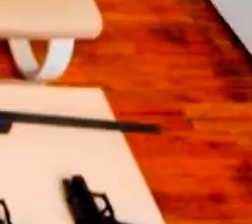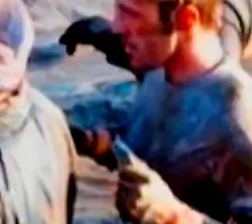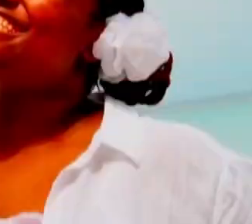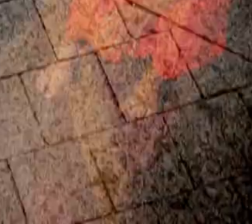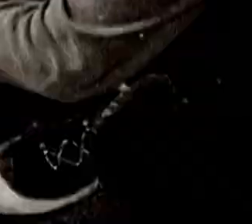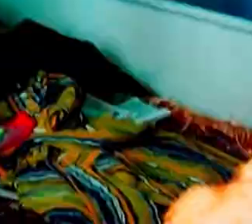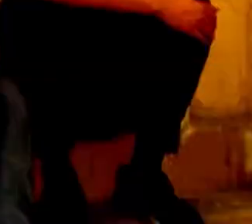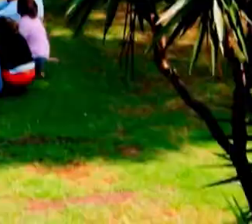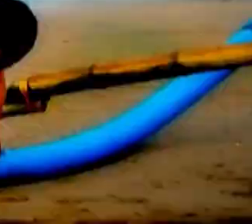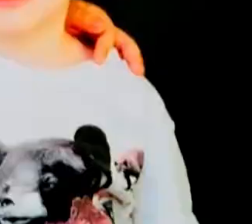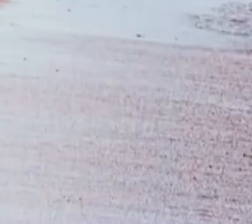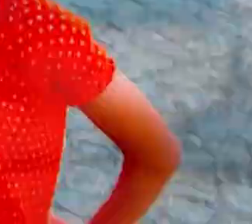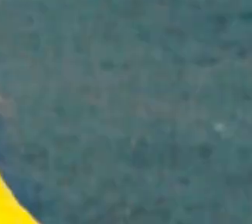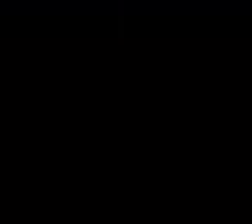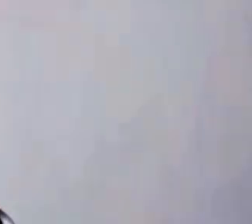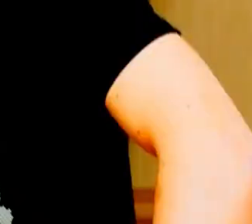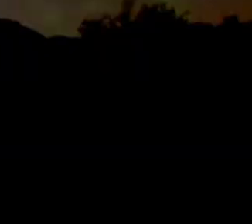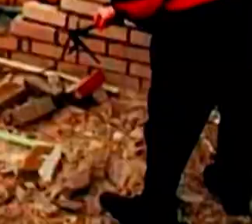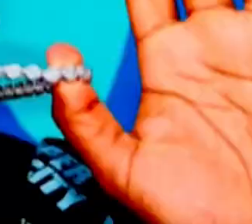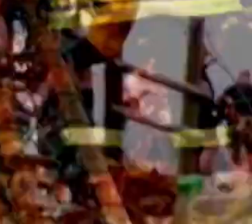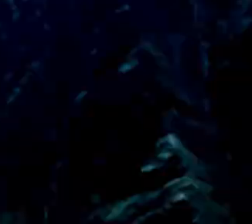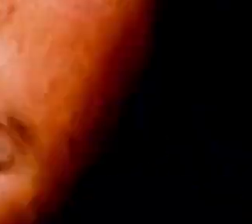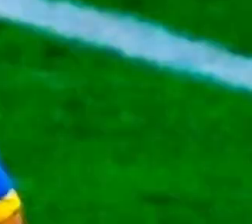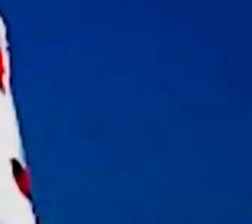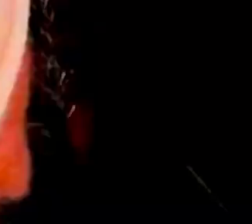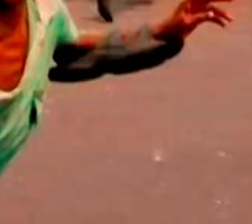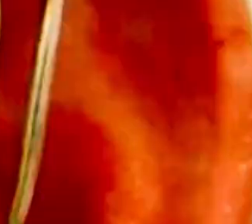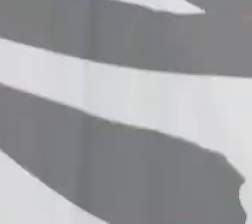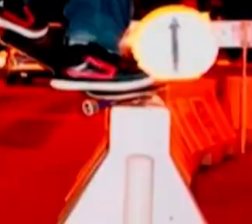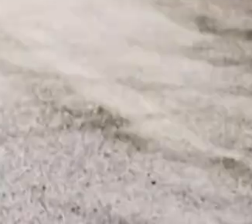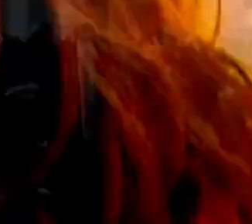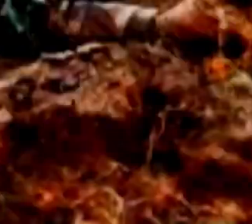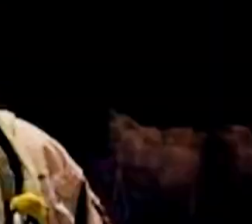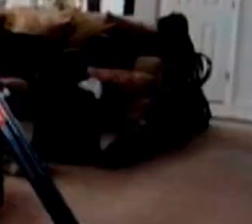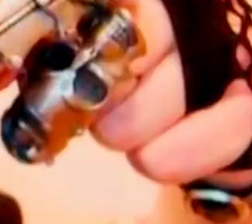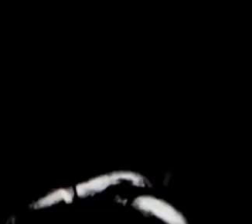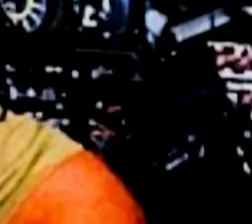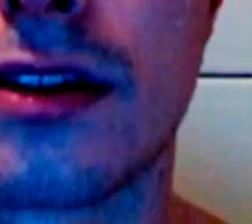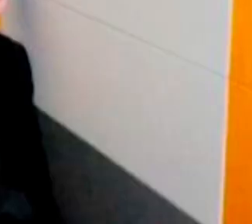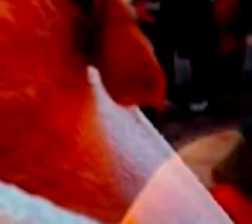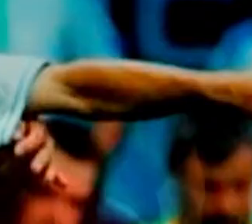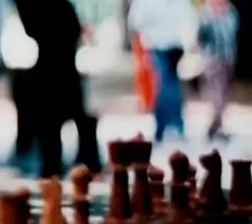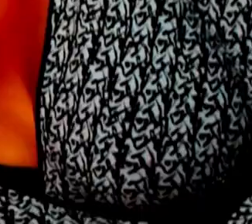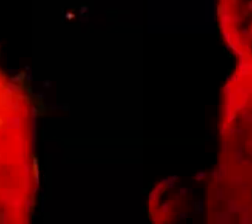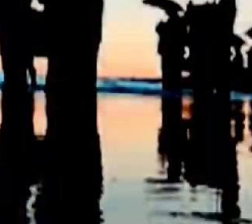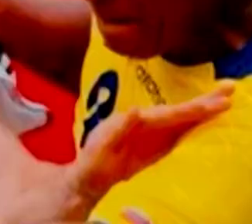że mamy do czynienia. Jakże prosty trik. Jakże oczywisty.